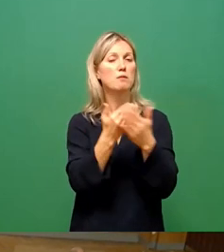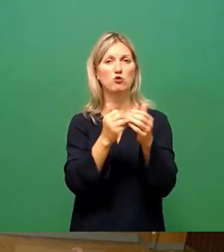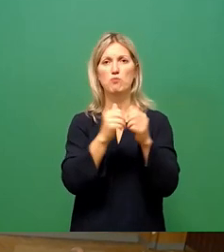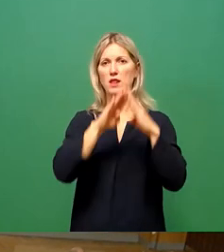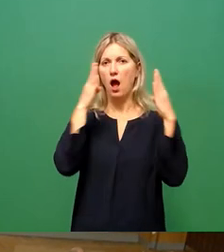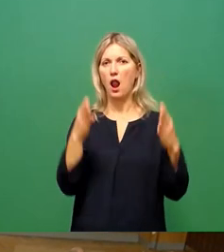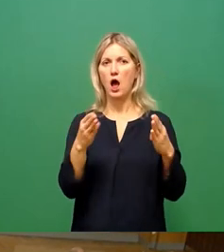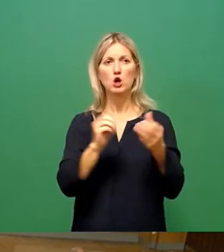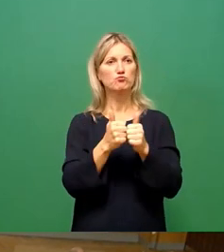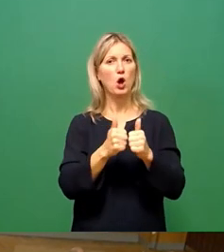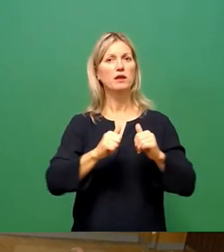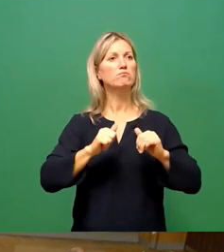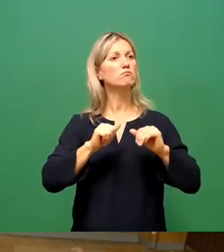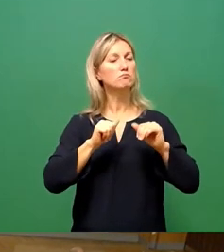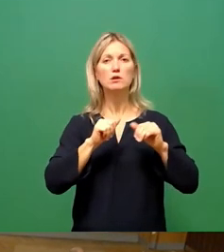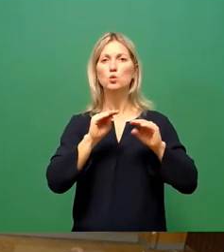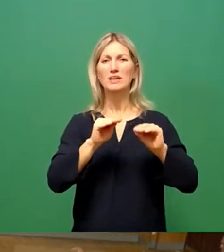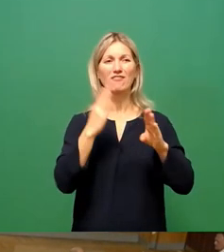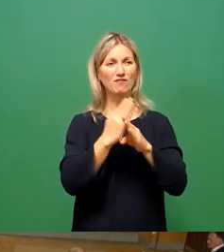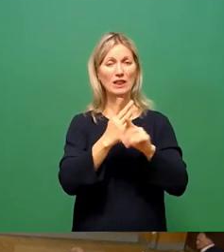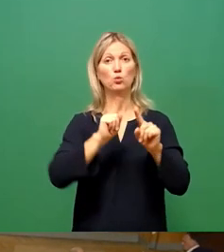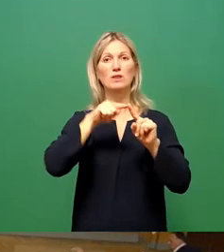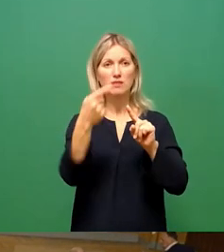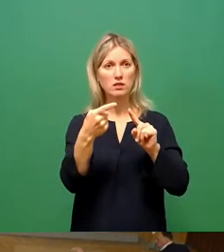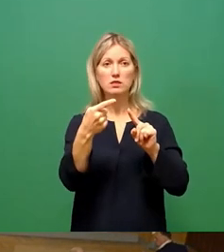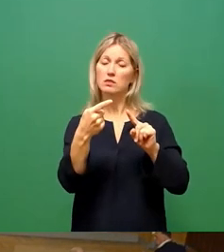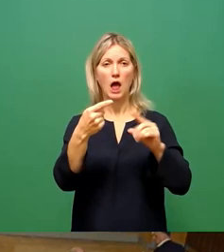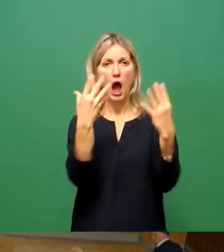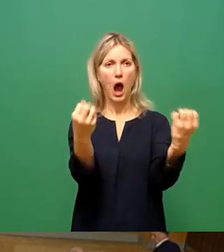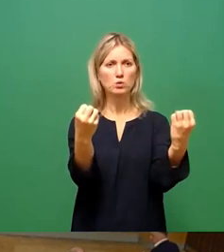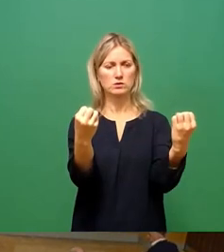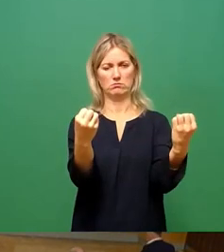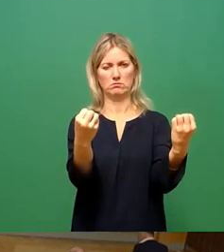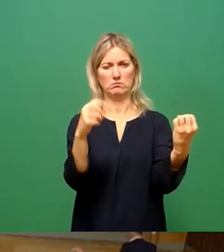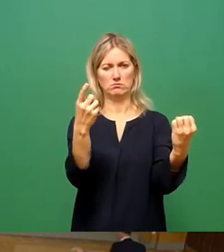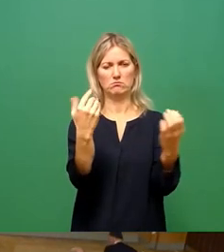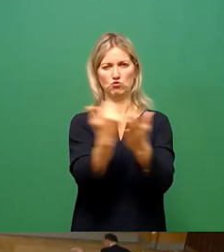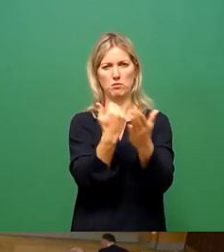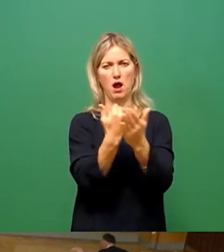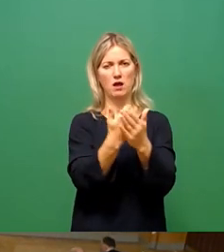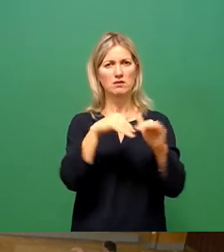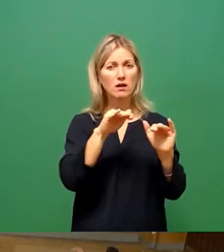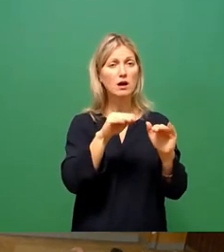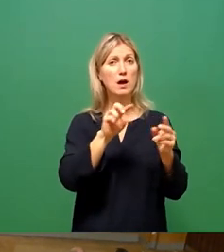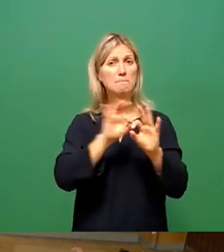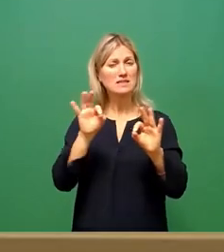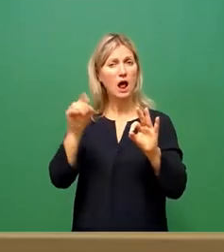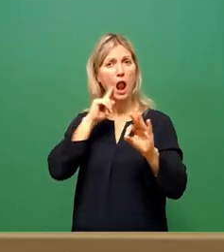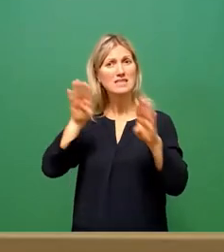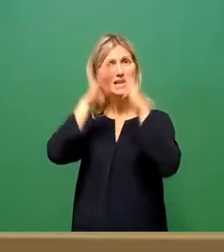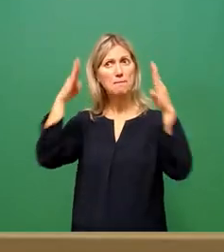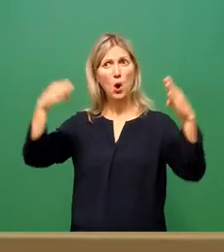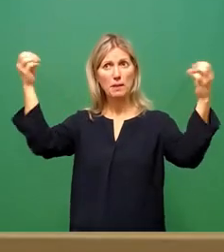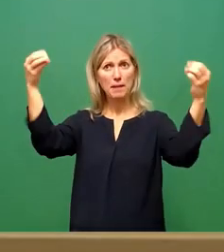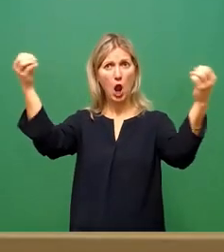Sportunterricht einzuschränken, würde erhebliche Einsparungen bringen. Ein Vielfaches mehr als die Abschaltung von Gebäudebeleuchtung. Aber wir werden